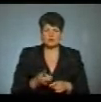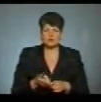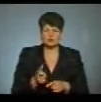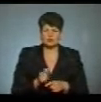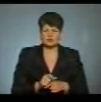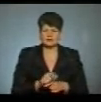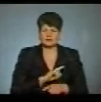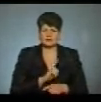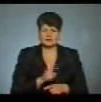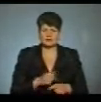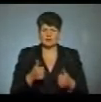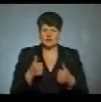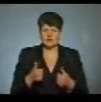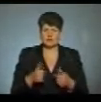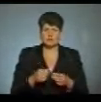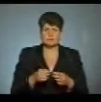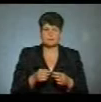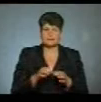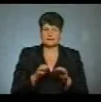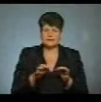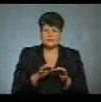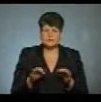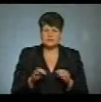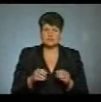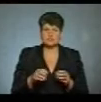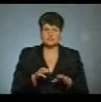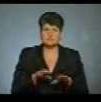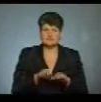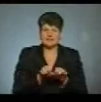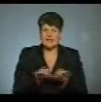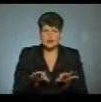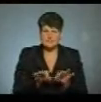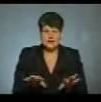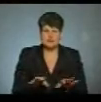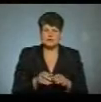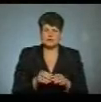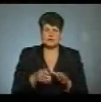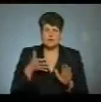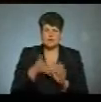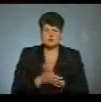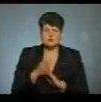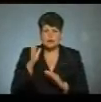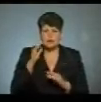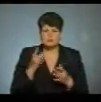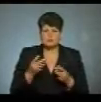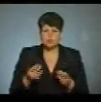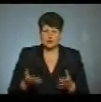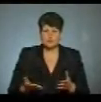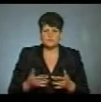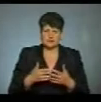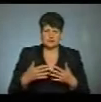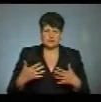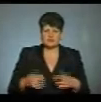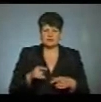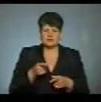міцними, хорошими нитками, щоб шви не розлазились і не пропускали води. Вологи і так